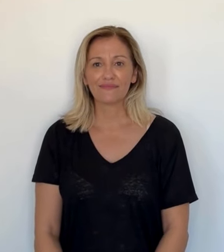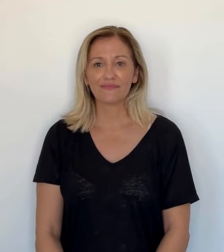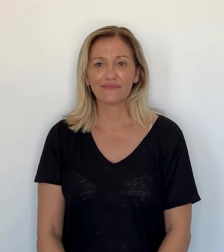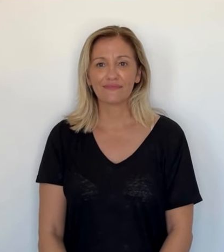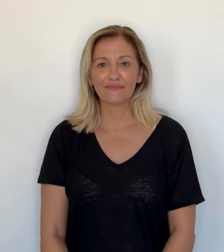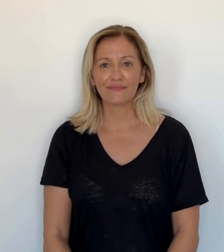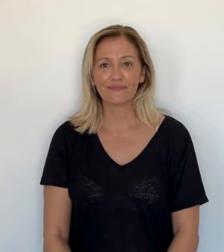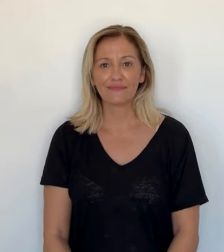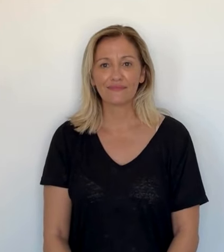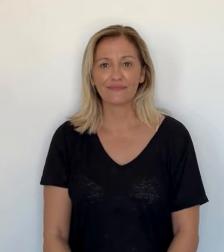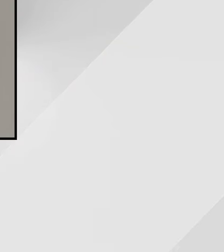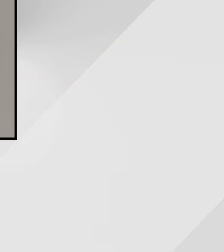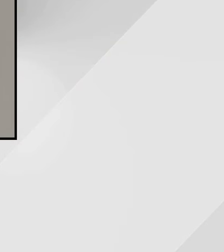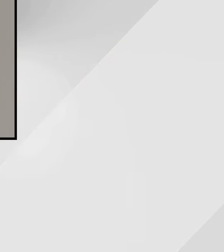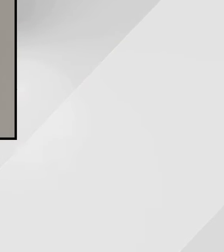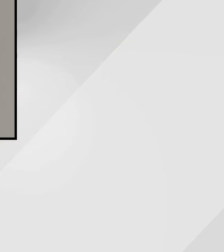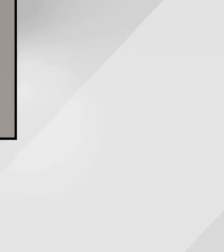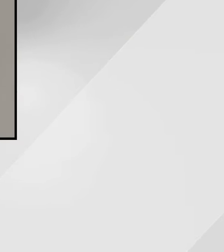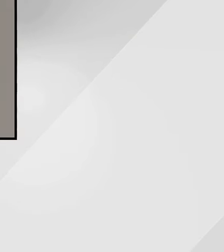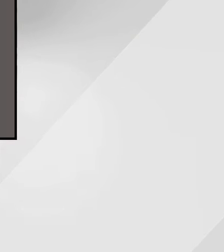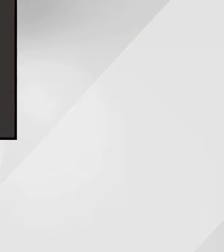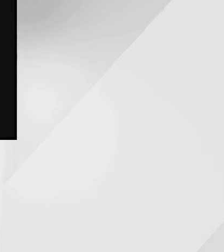Elle garde espoir en la médecine.